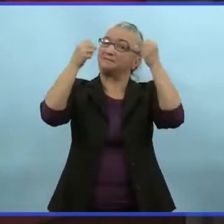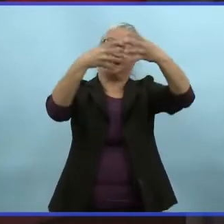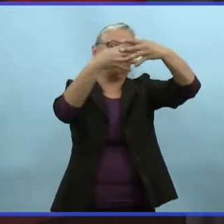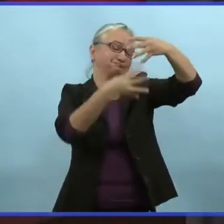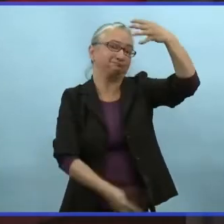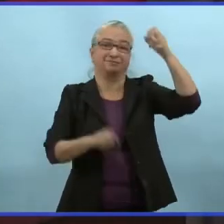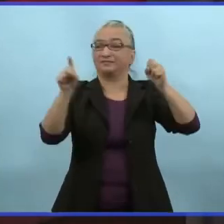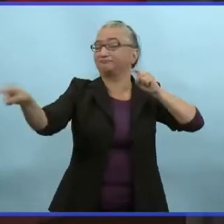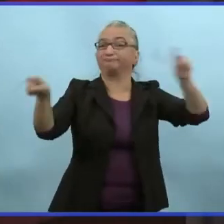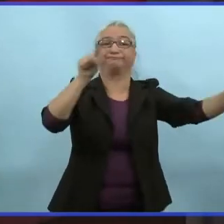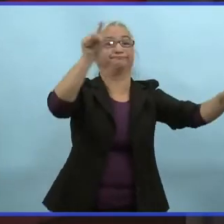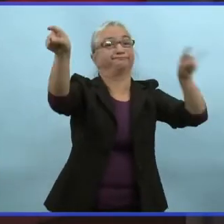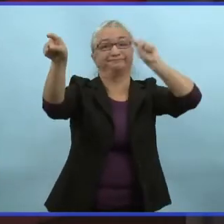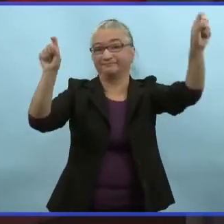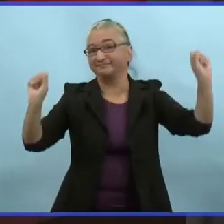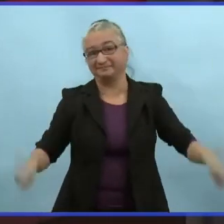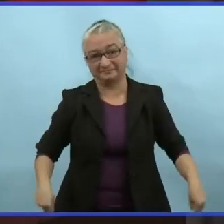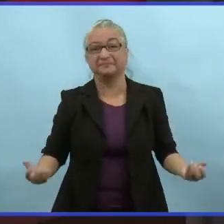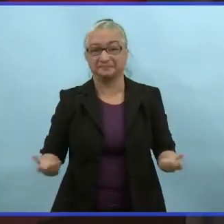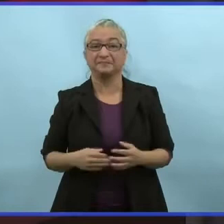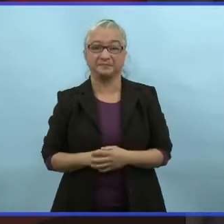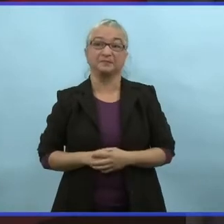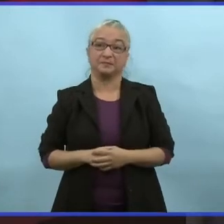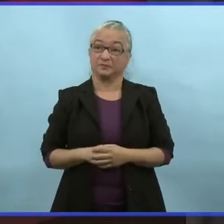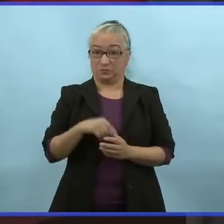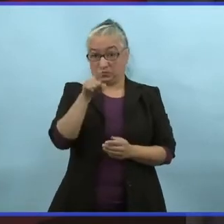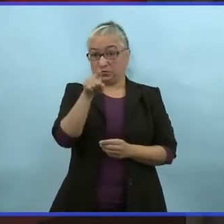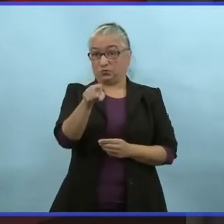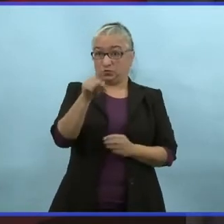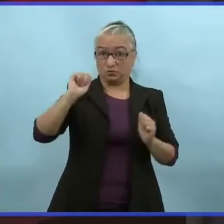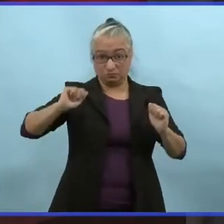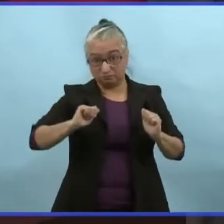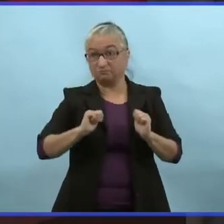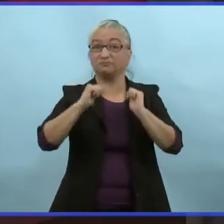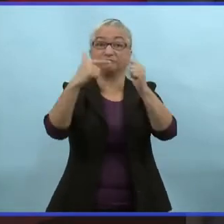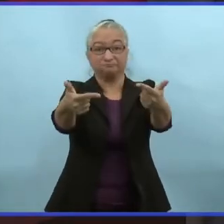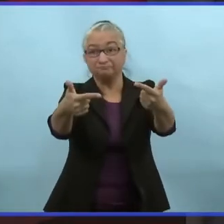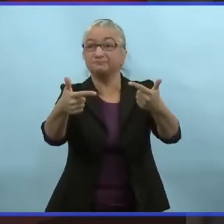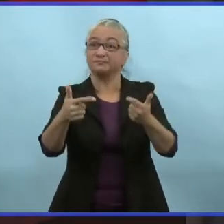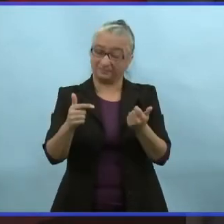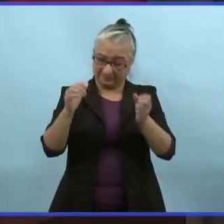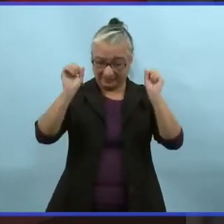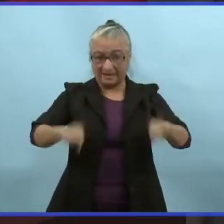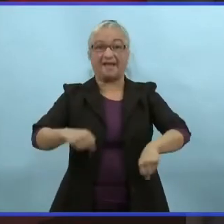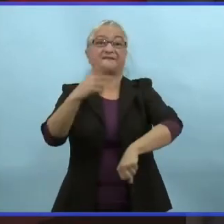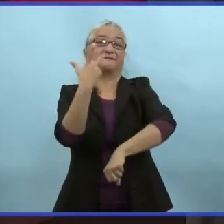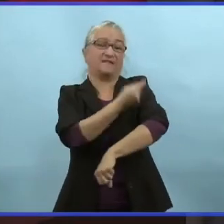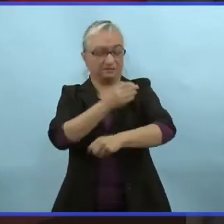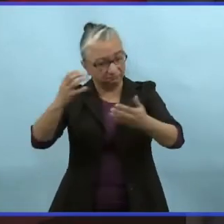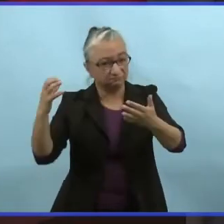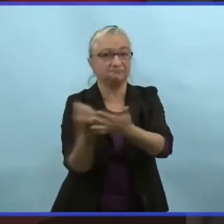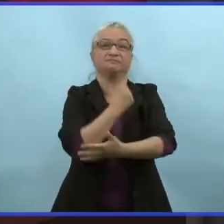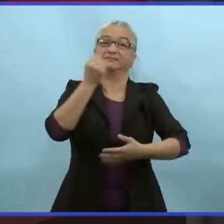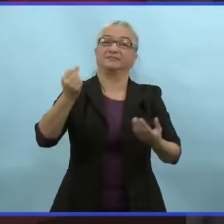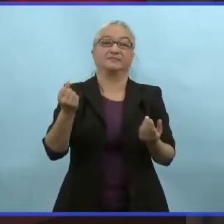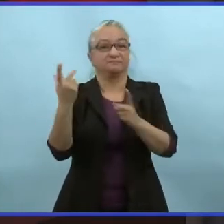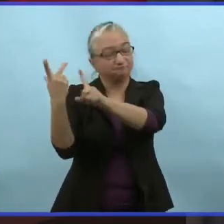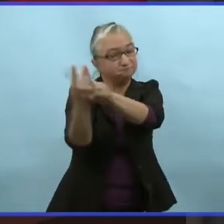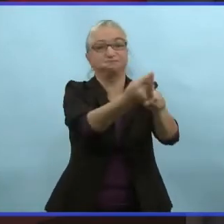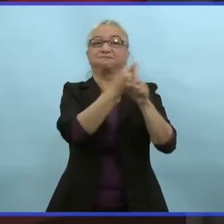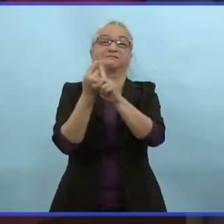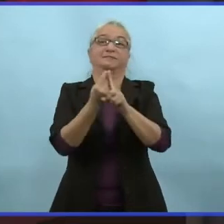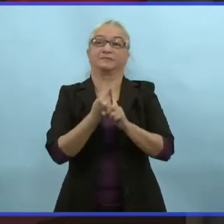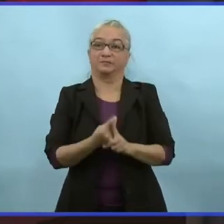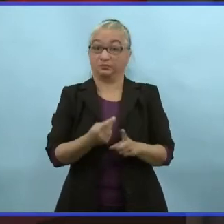important de protéger autant de personnes que possible dès qu'elles sont admissibles au vaccin. C'est la raison pour laquelle nous